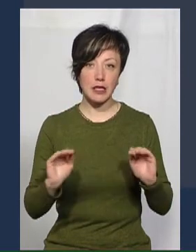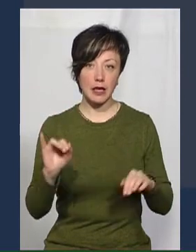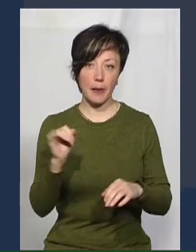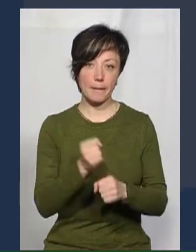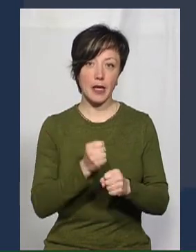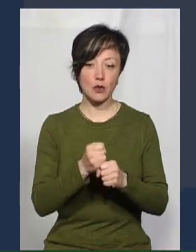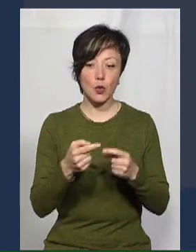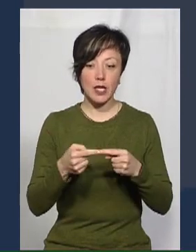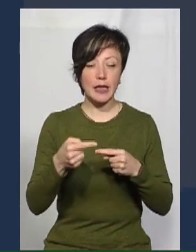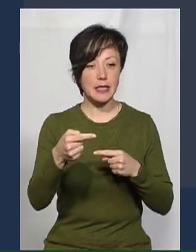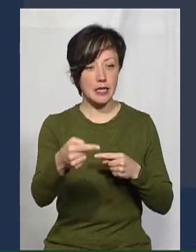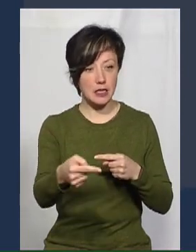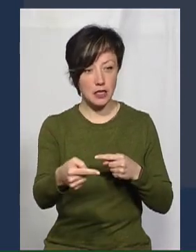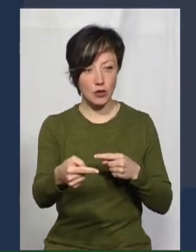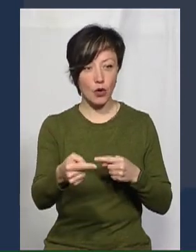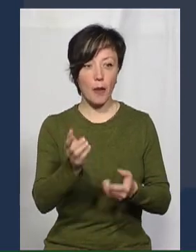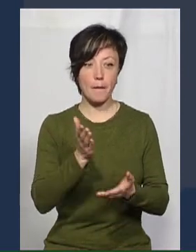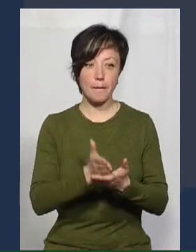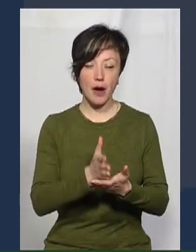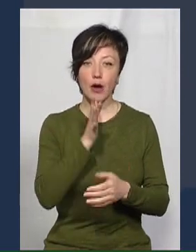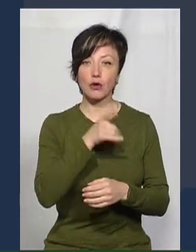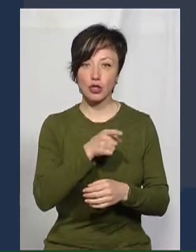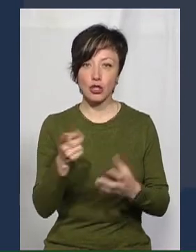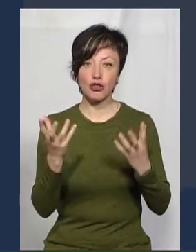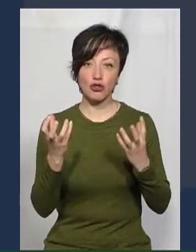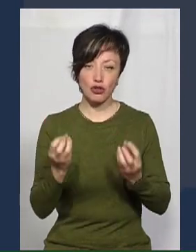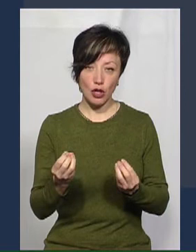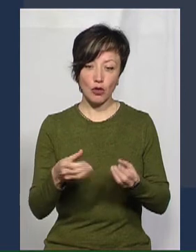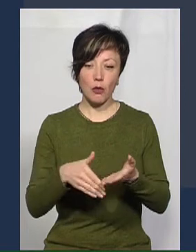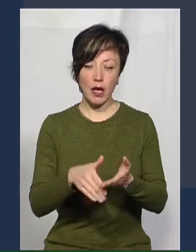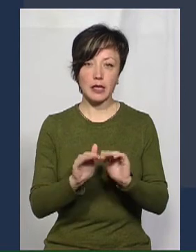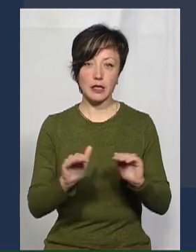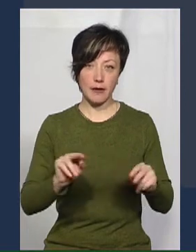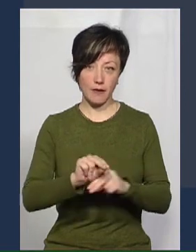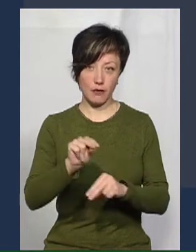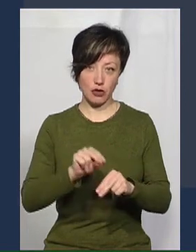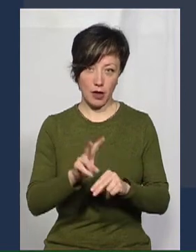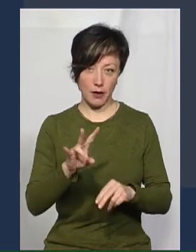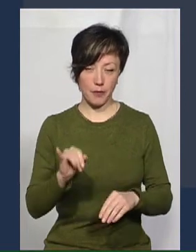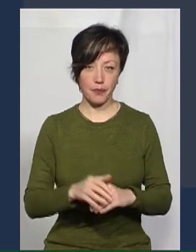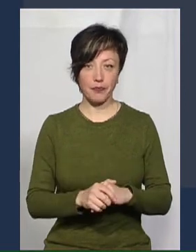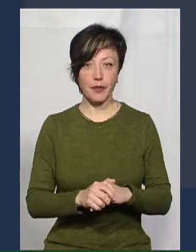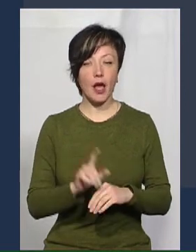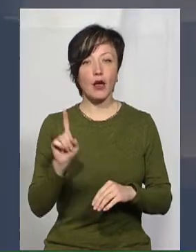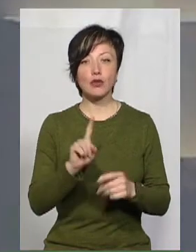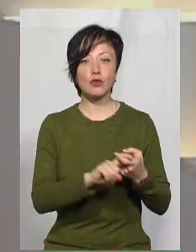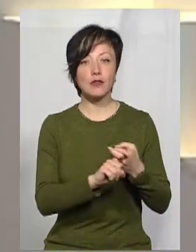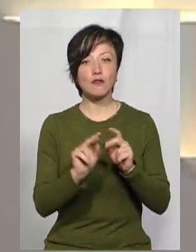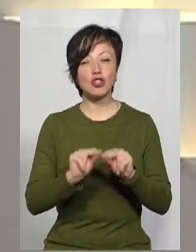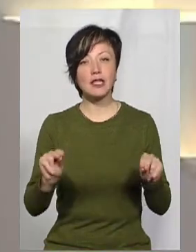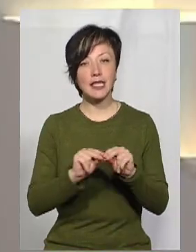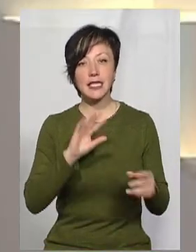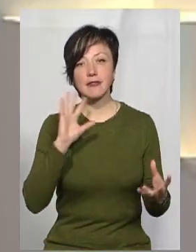і працюючи дистанційно, мають час ще допомагати дітям у навчанні. А те, що стосується